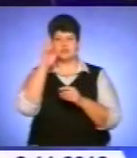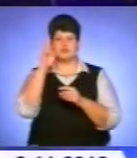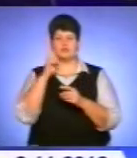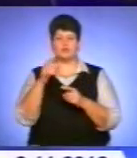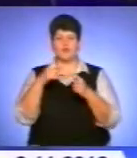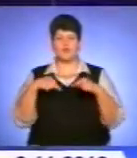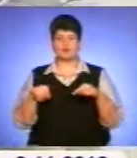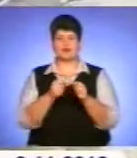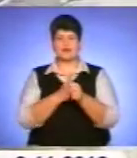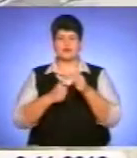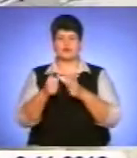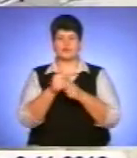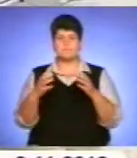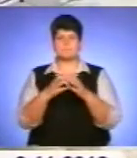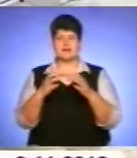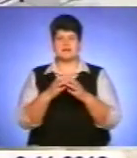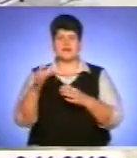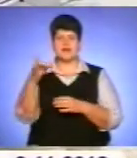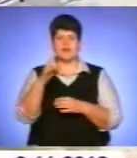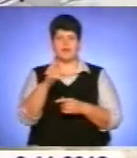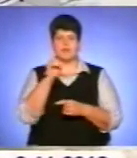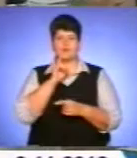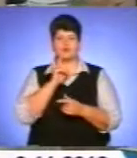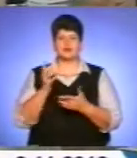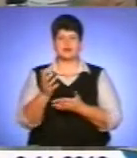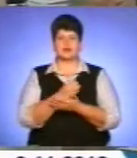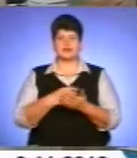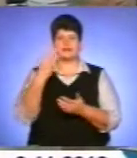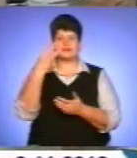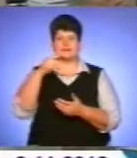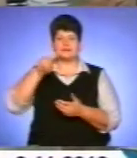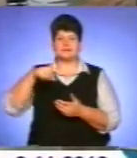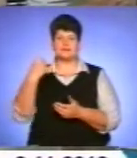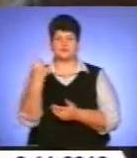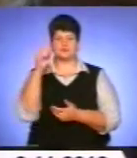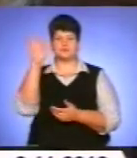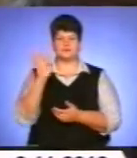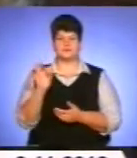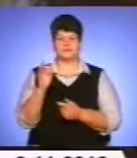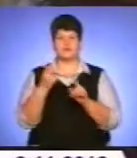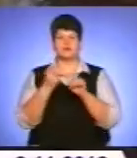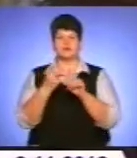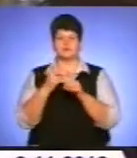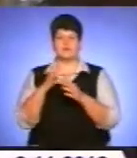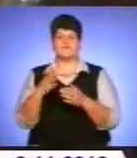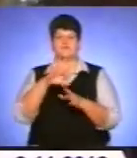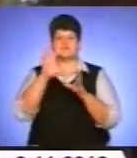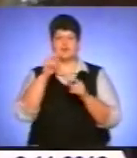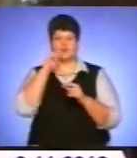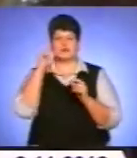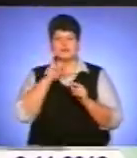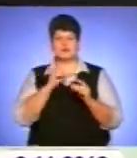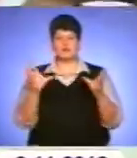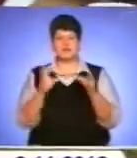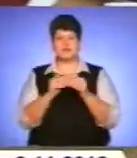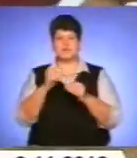округу лідирує партія регіонів, яка поки що набрала 30,01%. Другою стала політична партія «Всеукраїнське об'єднання